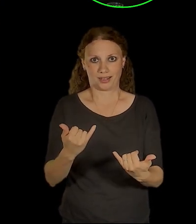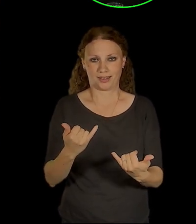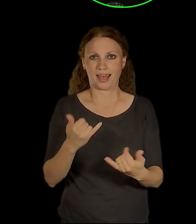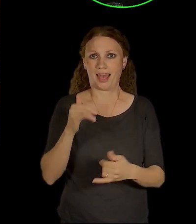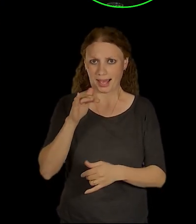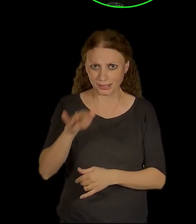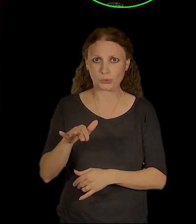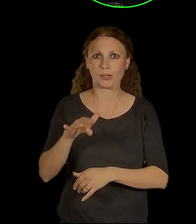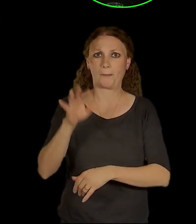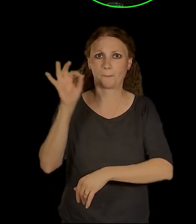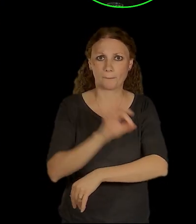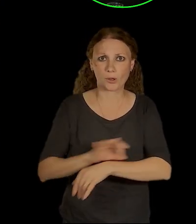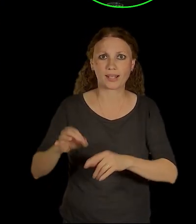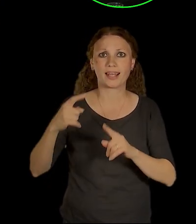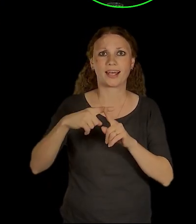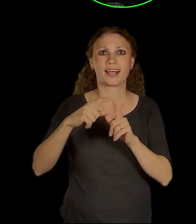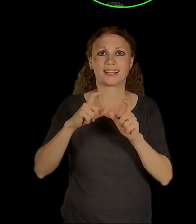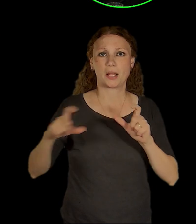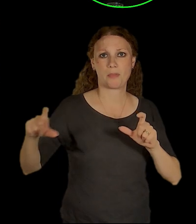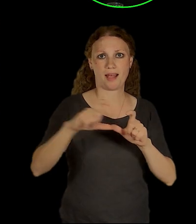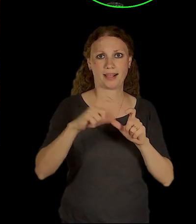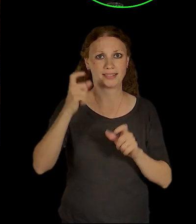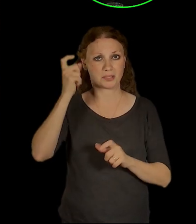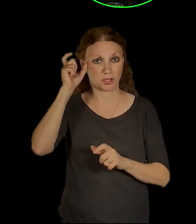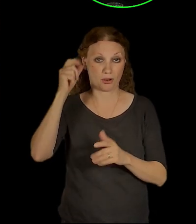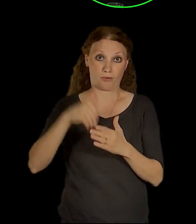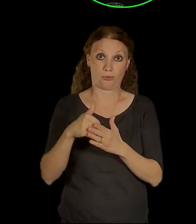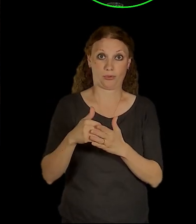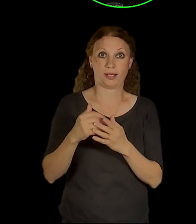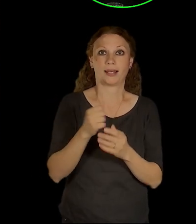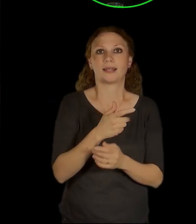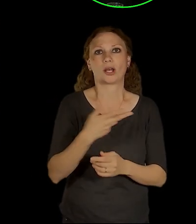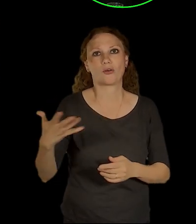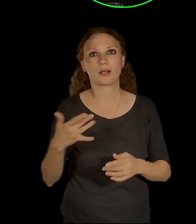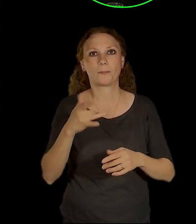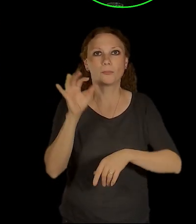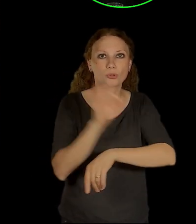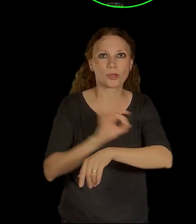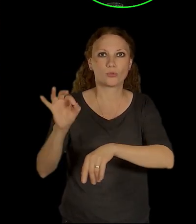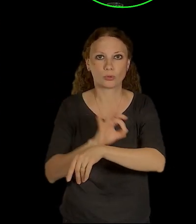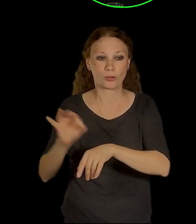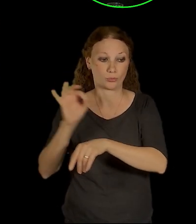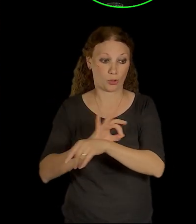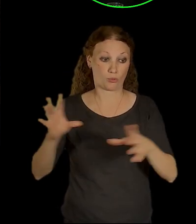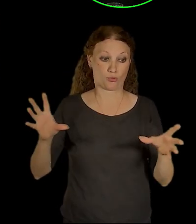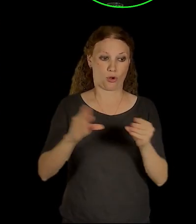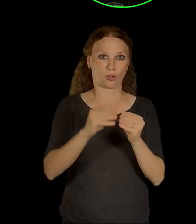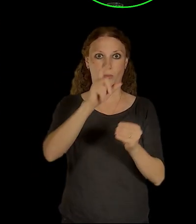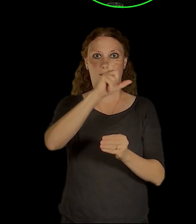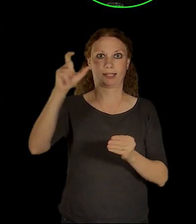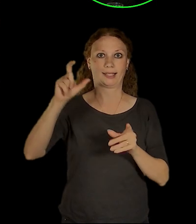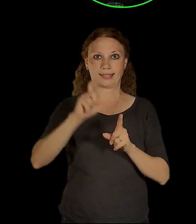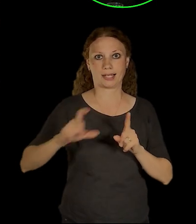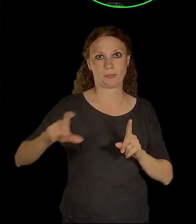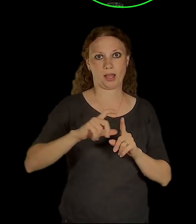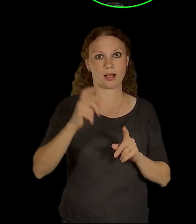Terminál Smíchov je vlastně souhra několika projektů, což ukážu později. Takže na začátku byla idea prostě jenom přesunout ten